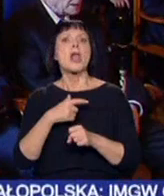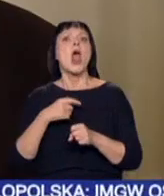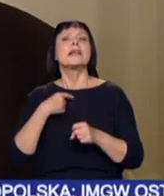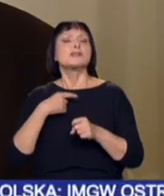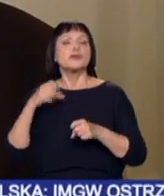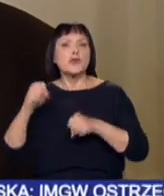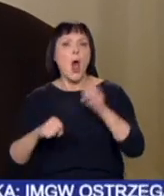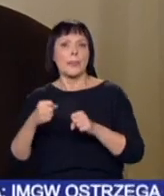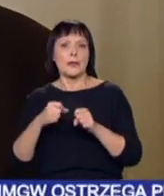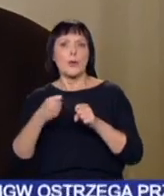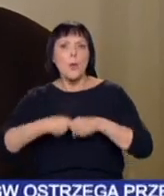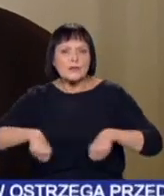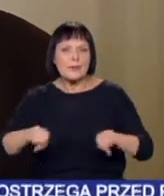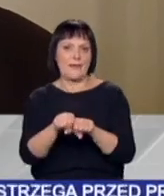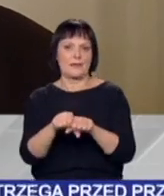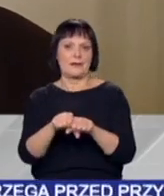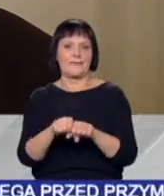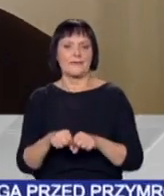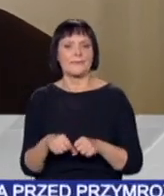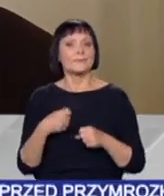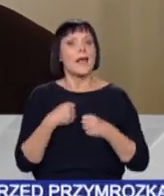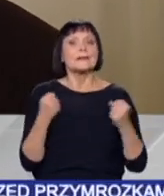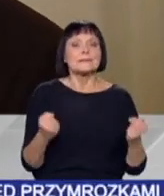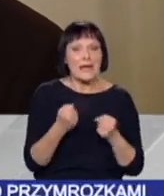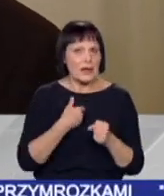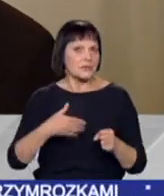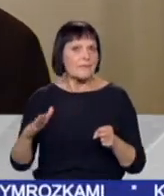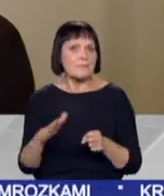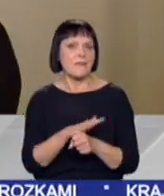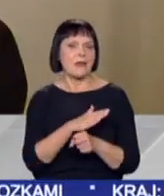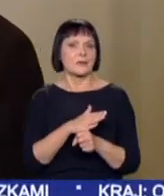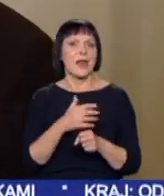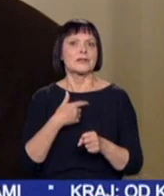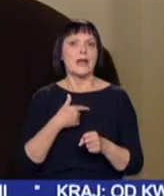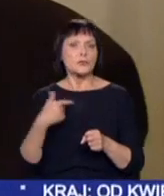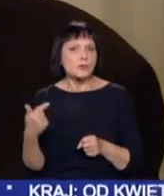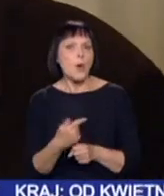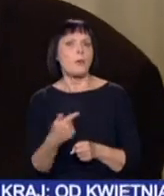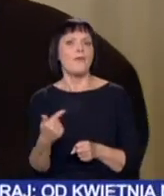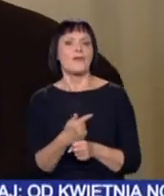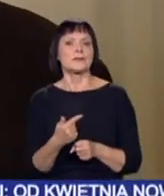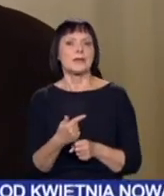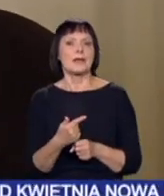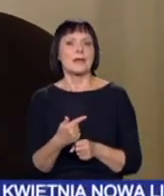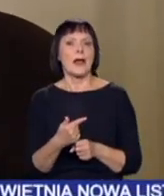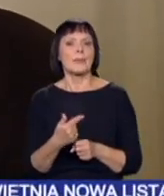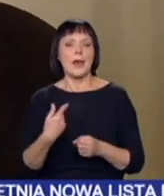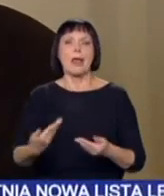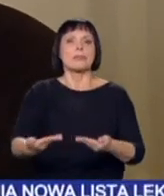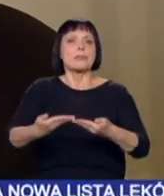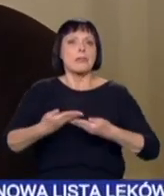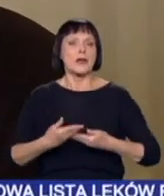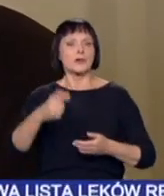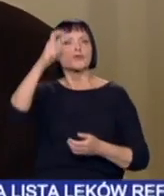sądami. Starałem się wypełniać te zobowiązania, które nakłada na